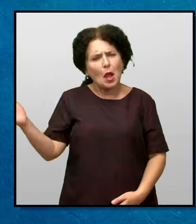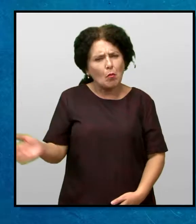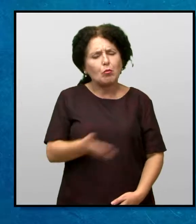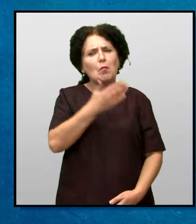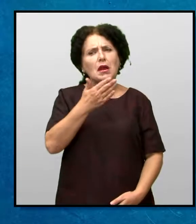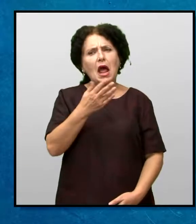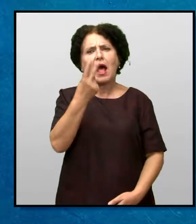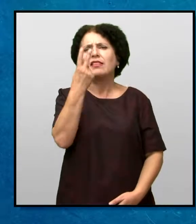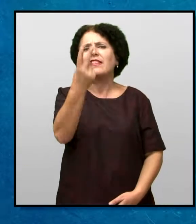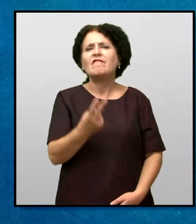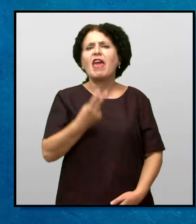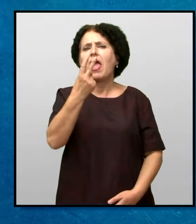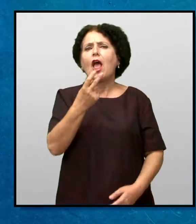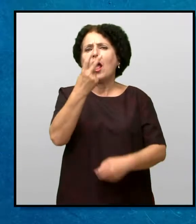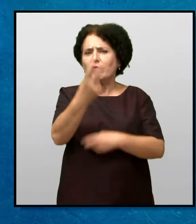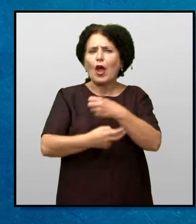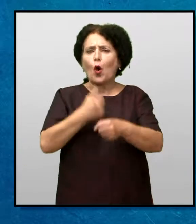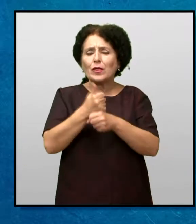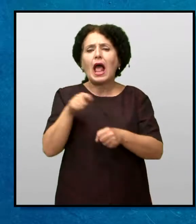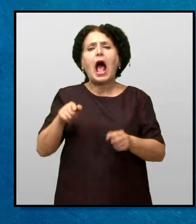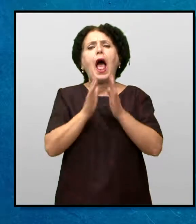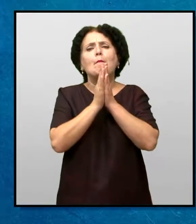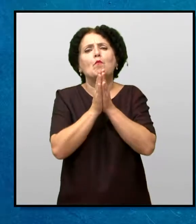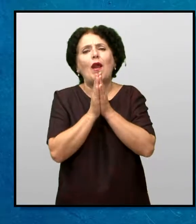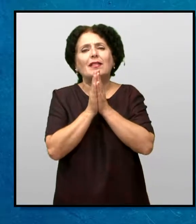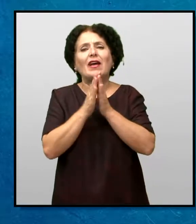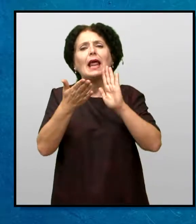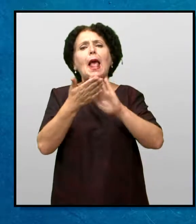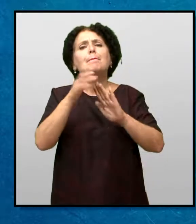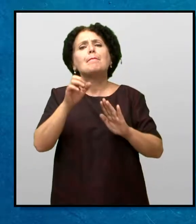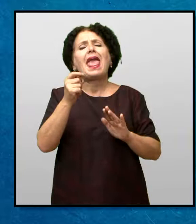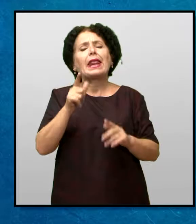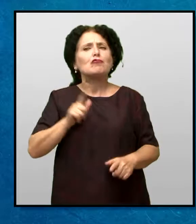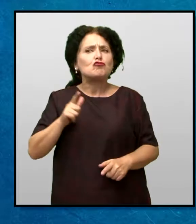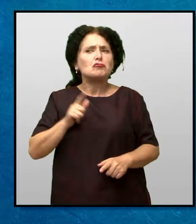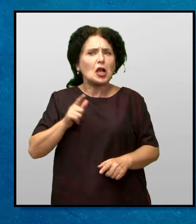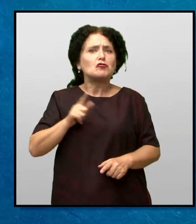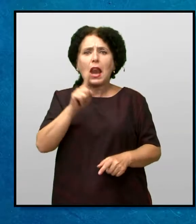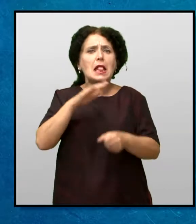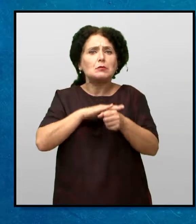Поминаа цели две години А молитвата на Мери се уште не беше исполнета